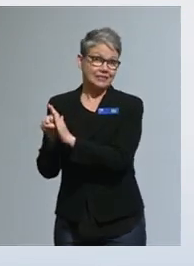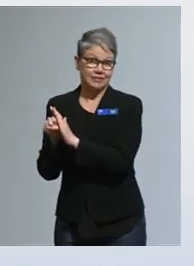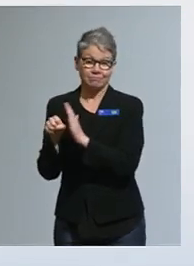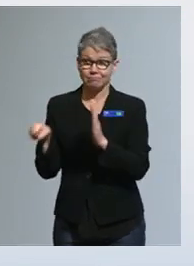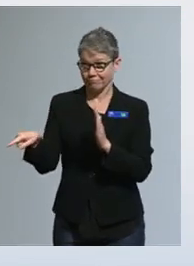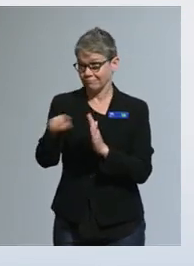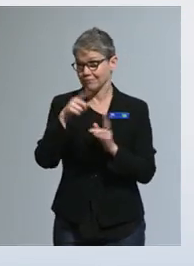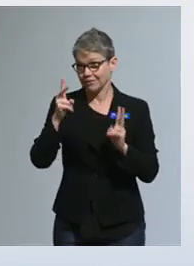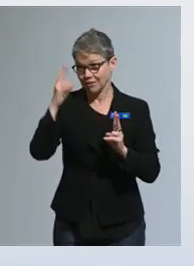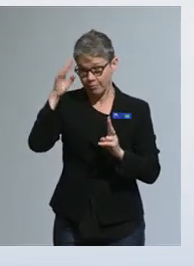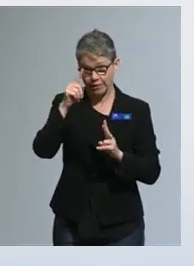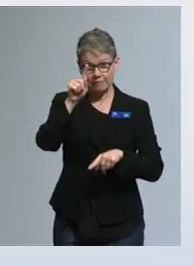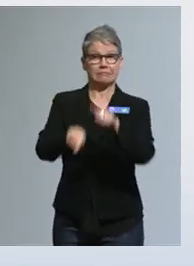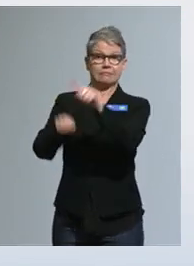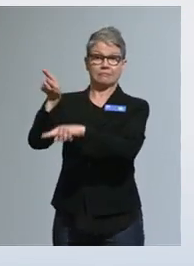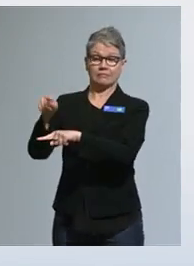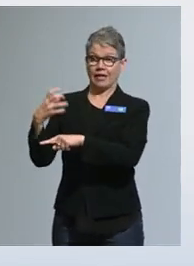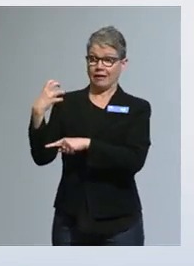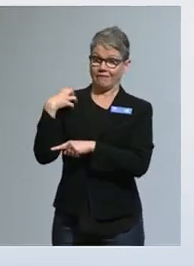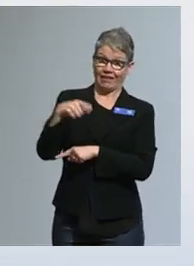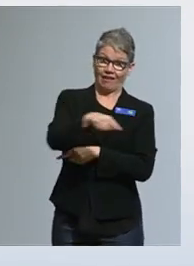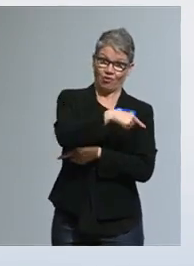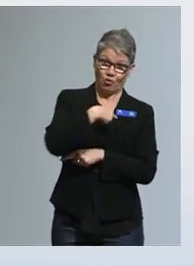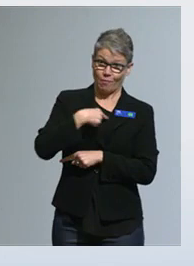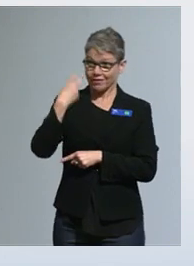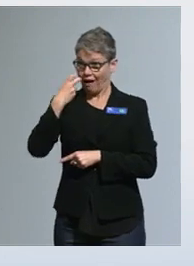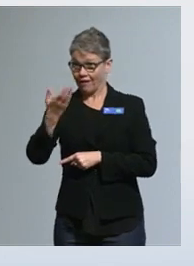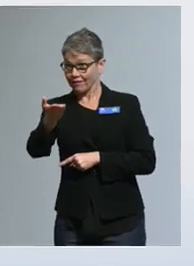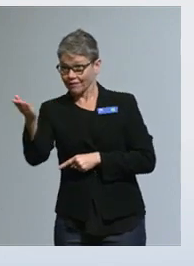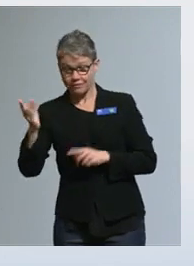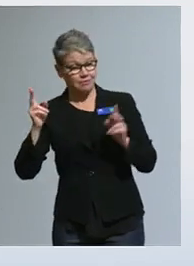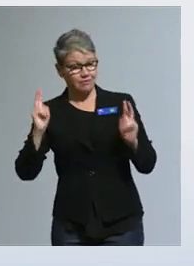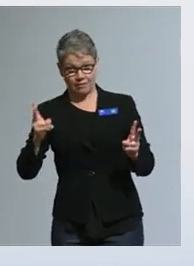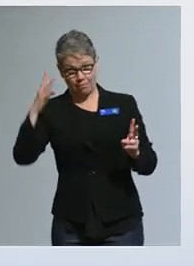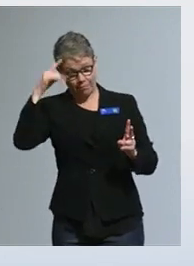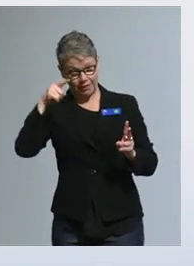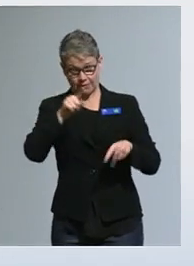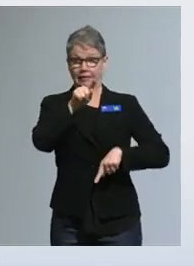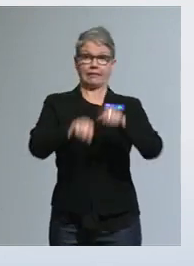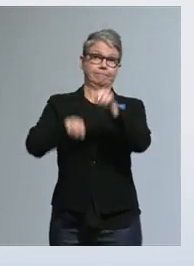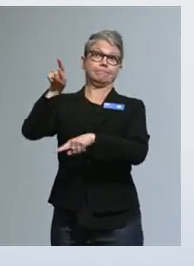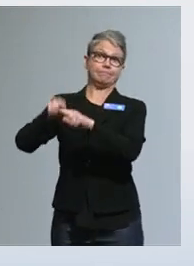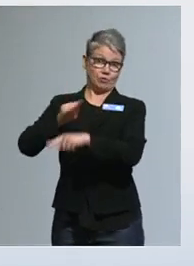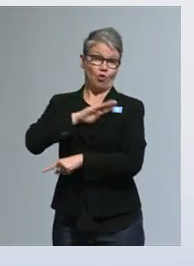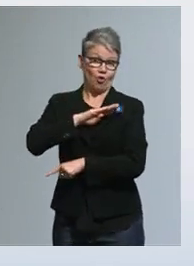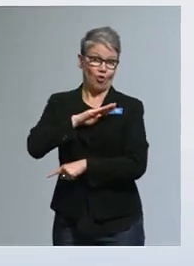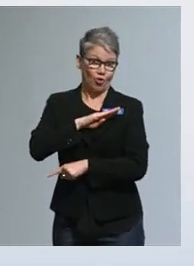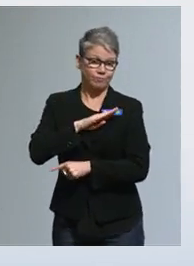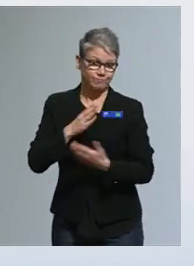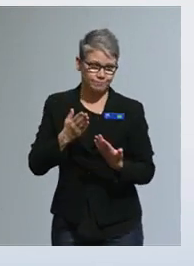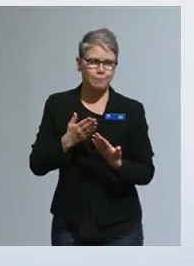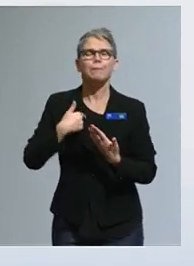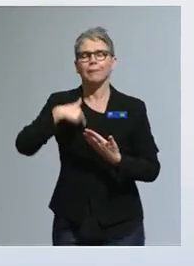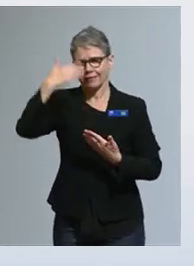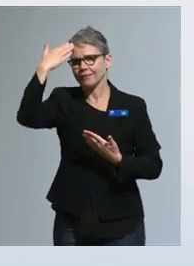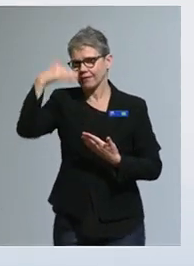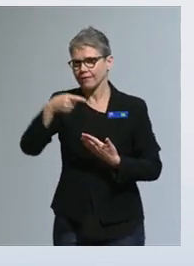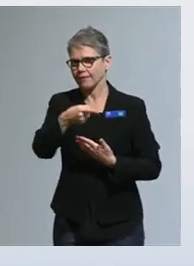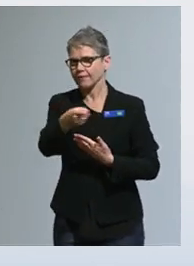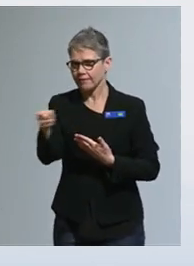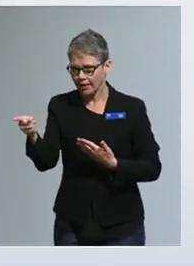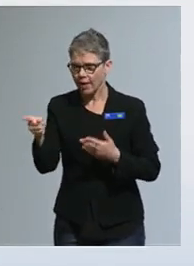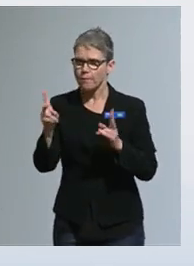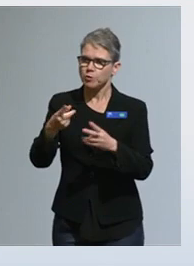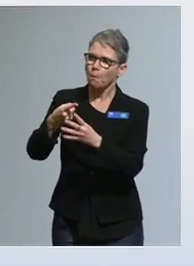mieltä, sekä viranomaisten puolella että hakijoiden puolella. Tiedämme, että useat teistä ja